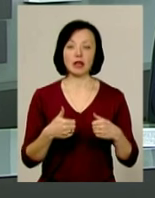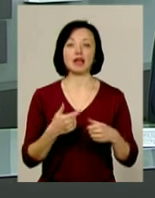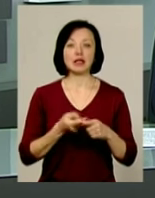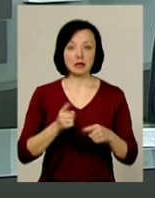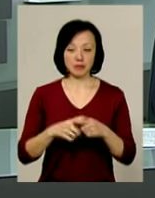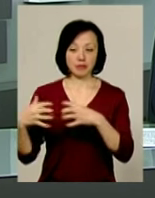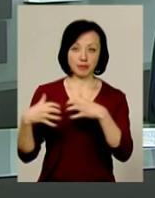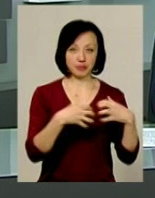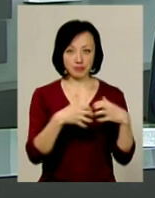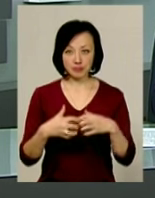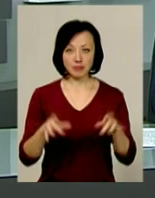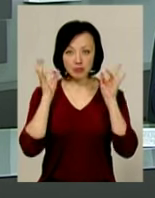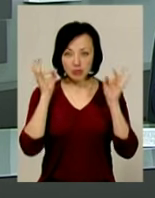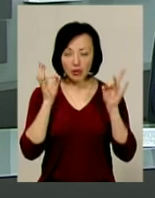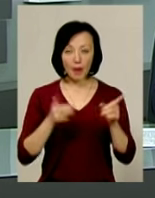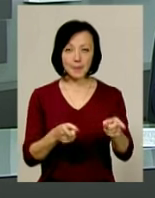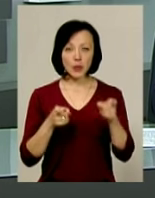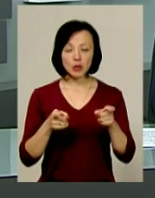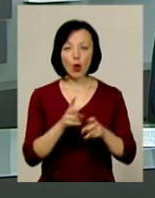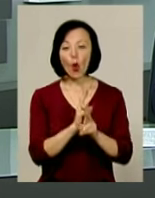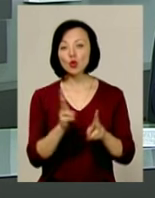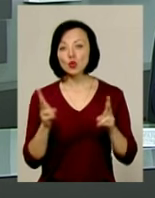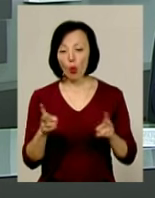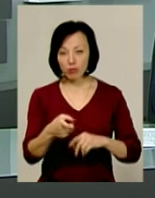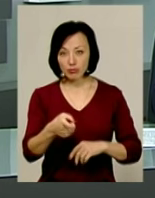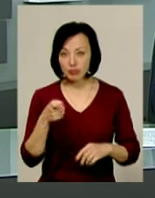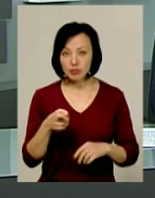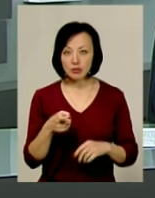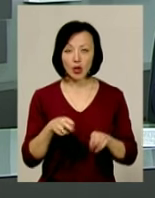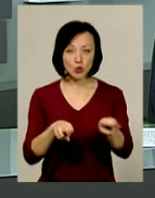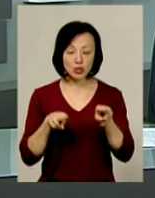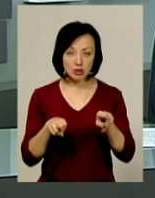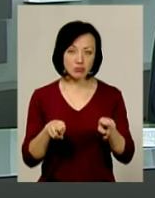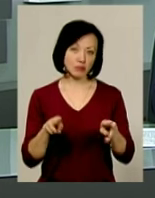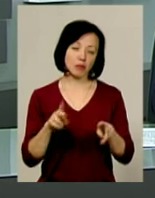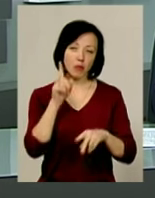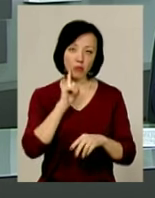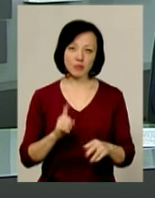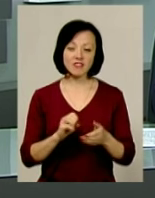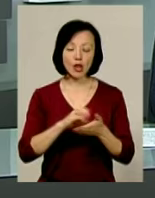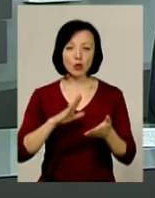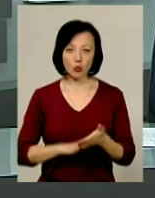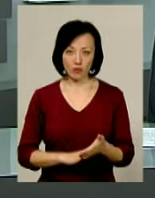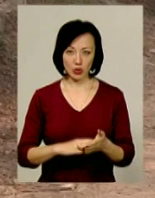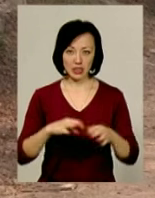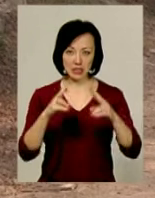Саме під час цього й пролунав постріл. Але хто натиснув на курок рушниці, буде встановлювати слідство.